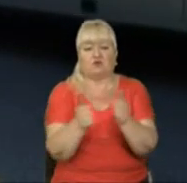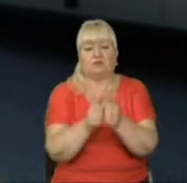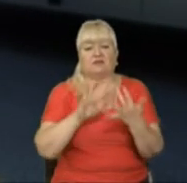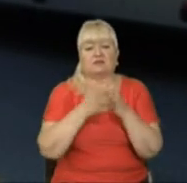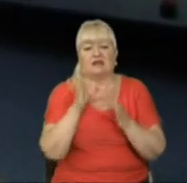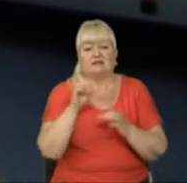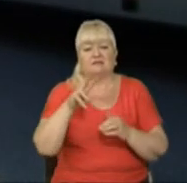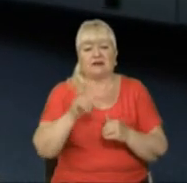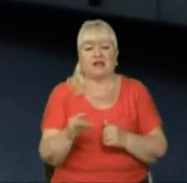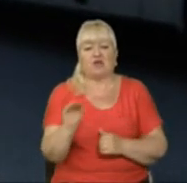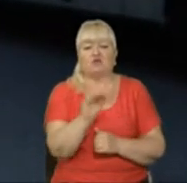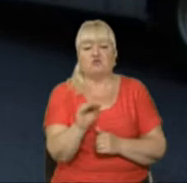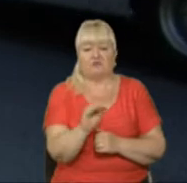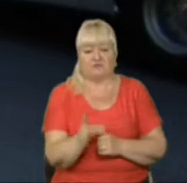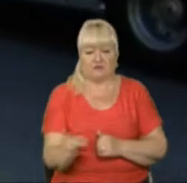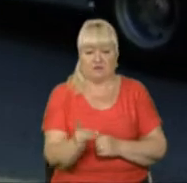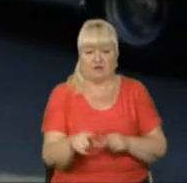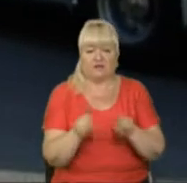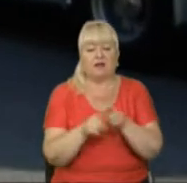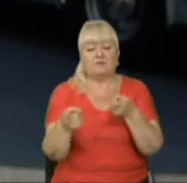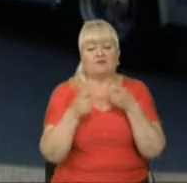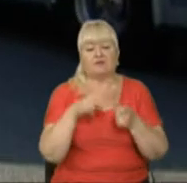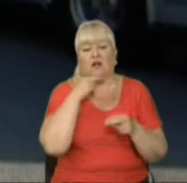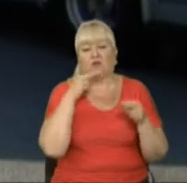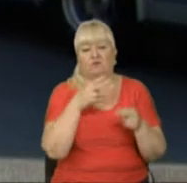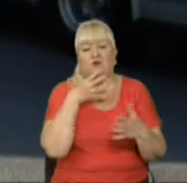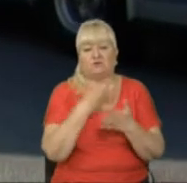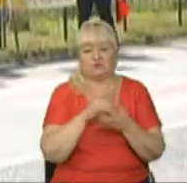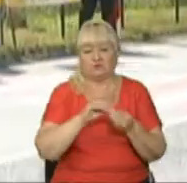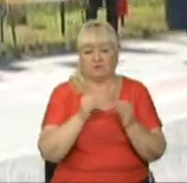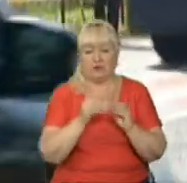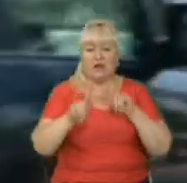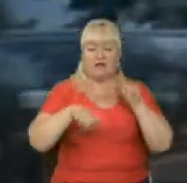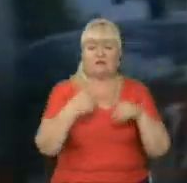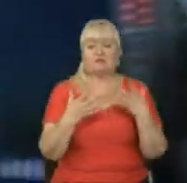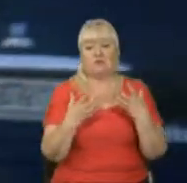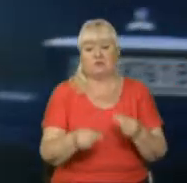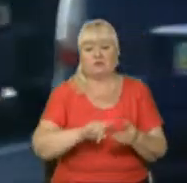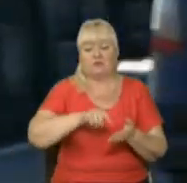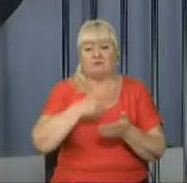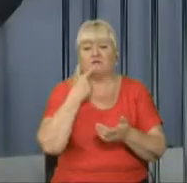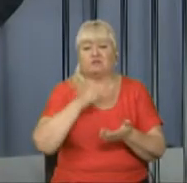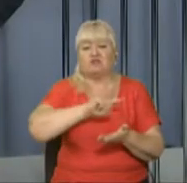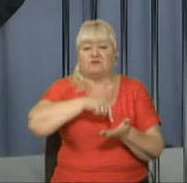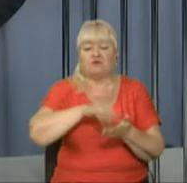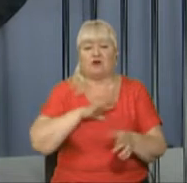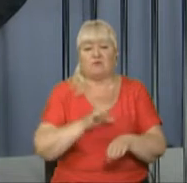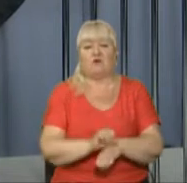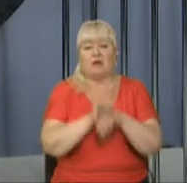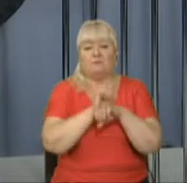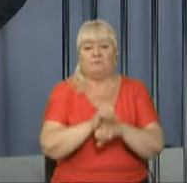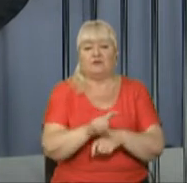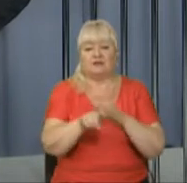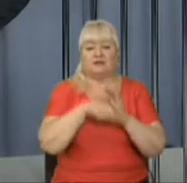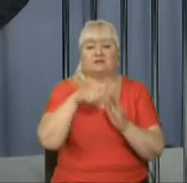Смареків на Жовківщині. Так привертали увагу до своїх проблем. Наступного дня у місті Червоноград відбувся мітинг шахтарів,